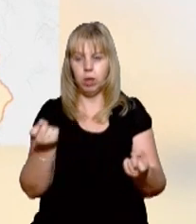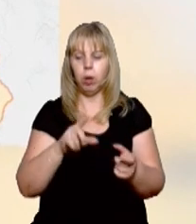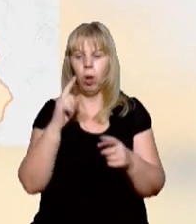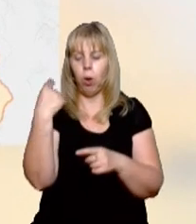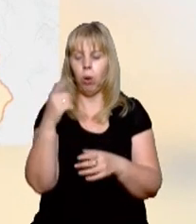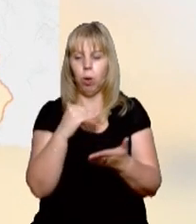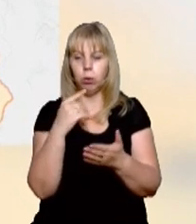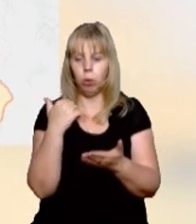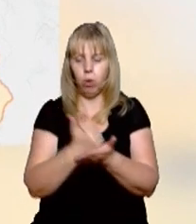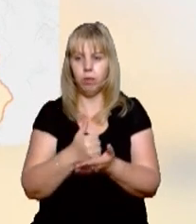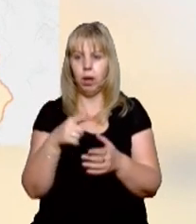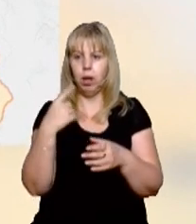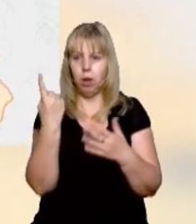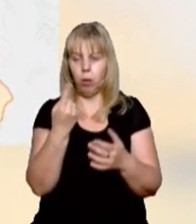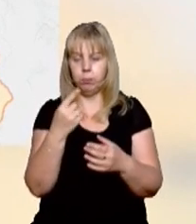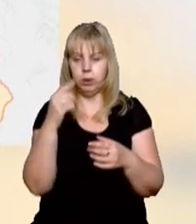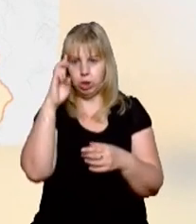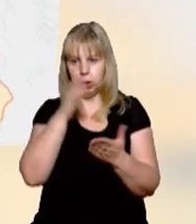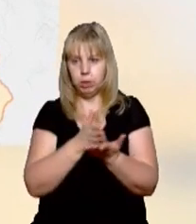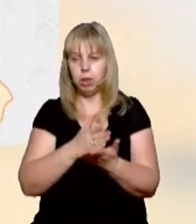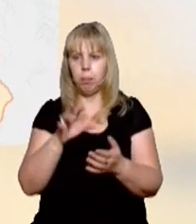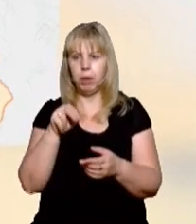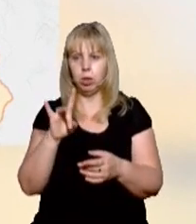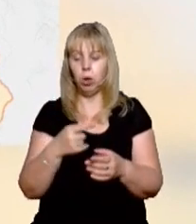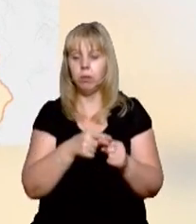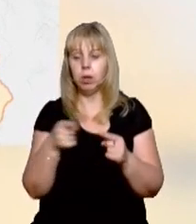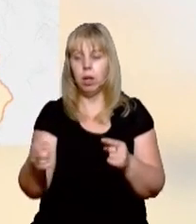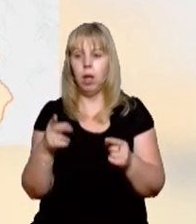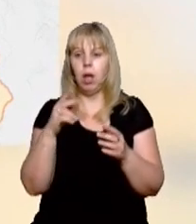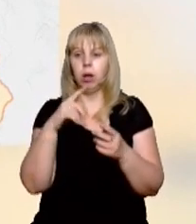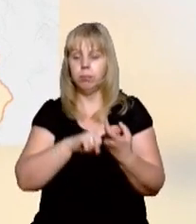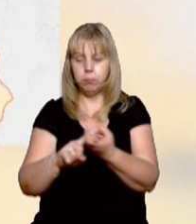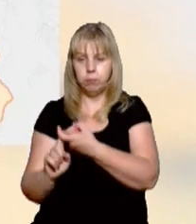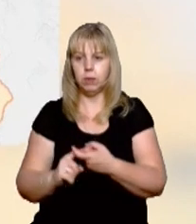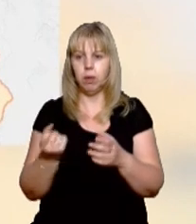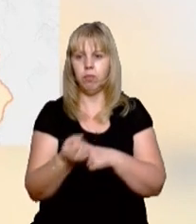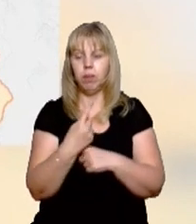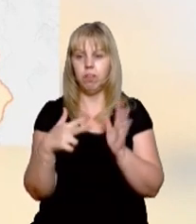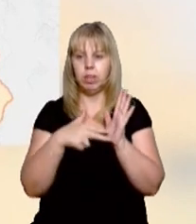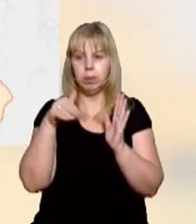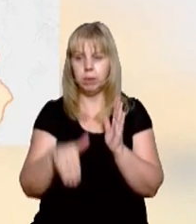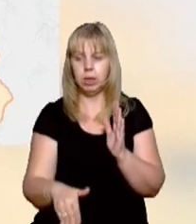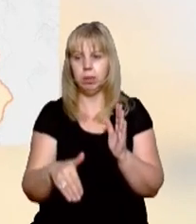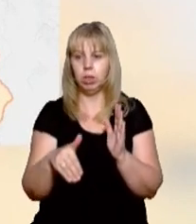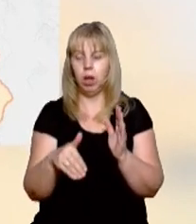облдержадміністрації Олексій Петров. В нашій області впродовж пандемії коронавірусну інфекцію виявили 8